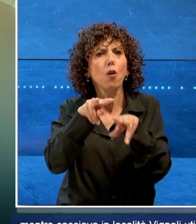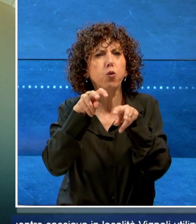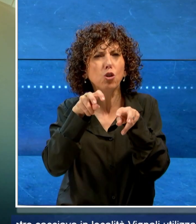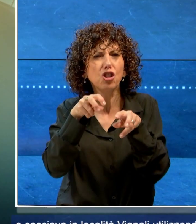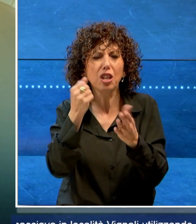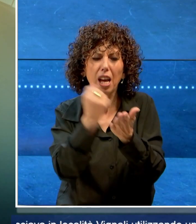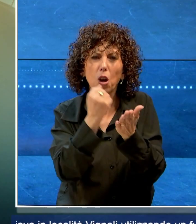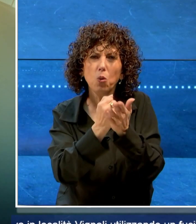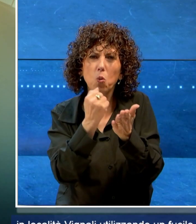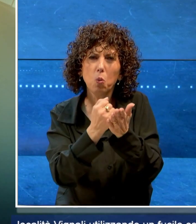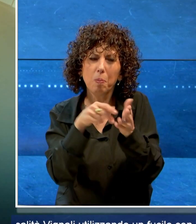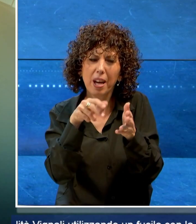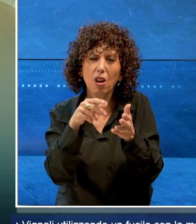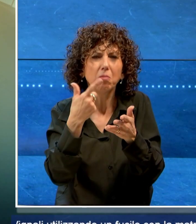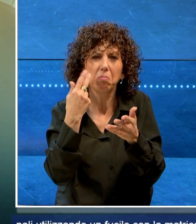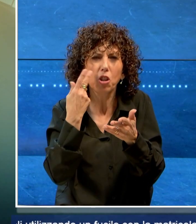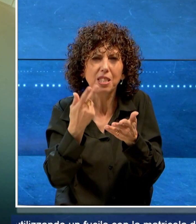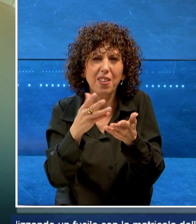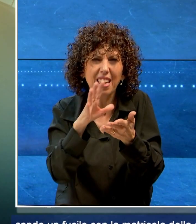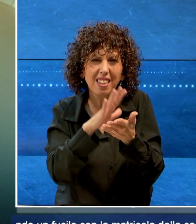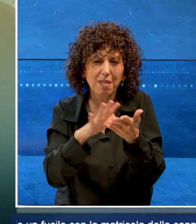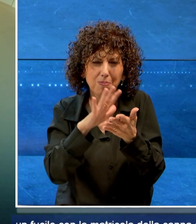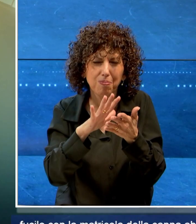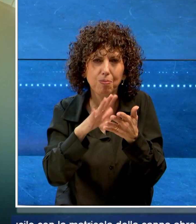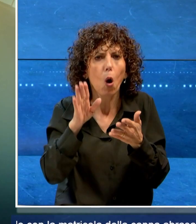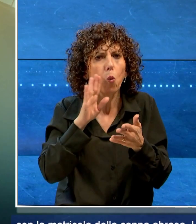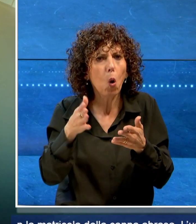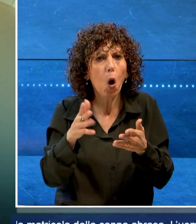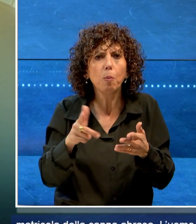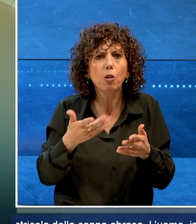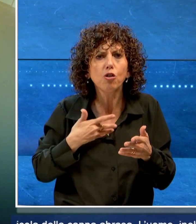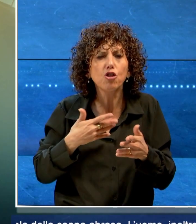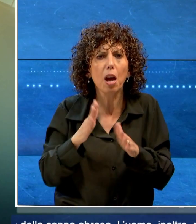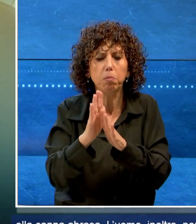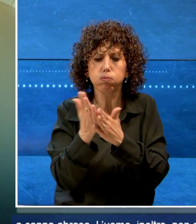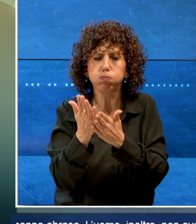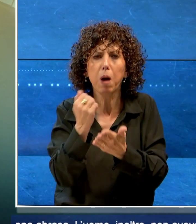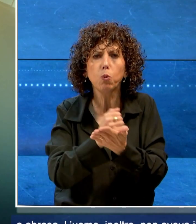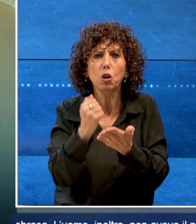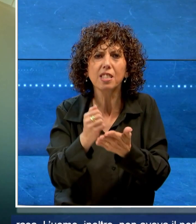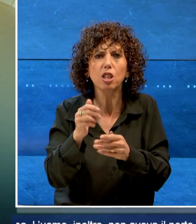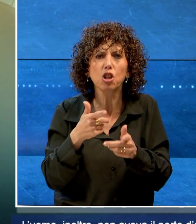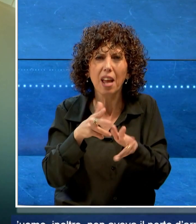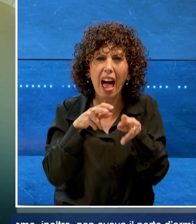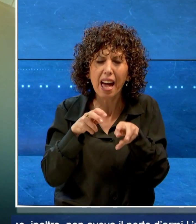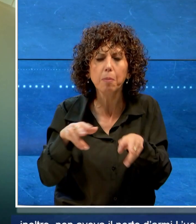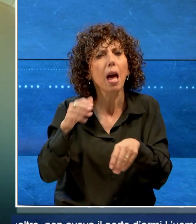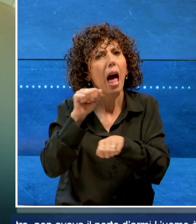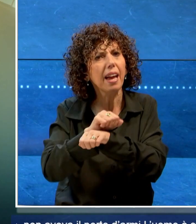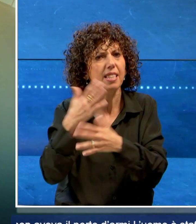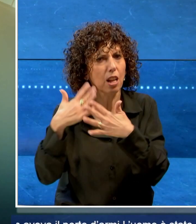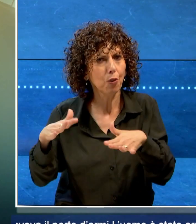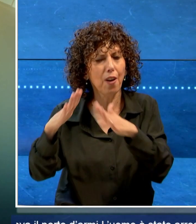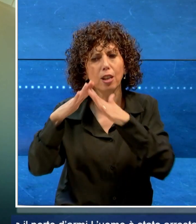matricola di canna a brasa. L'uomo inoltre non aveva il porto d'armi, è stato arrestato e posto ai